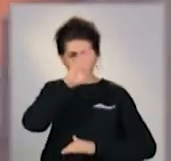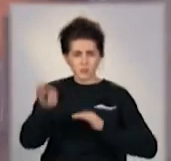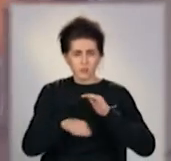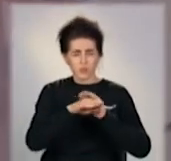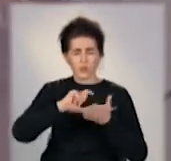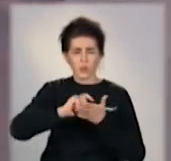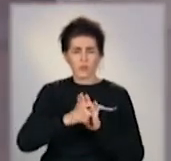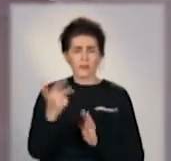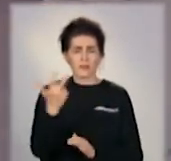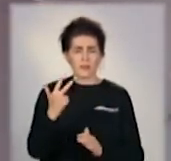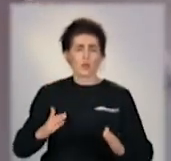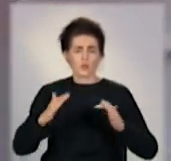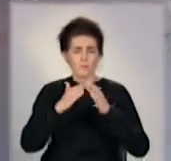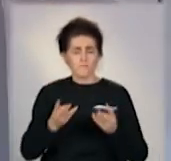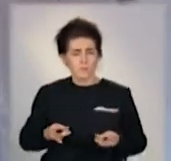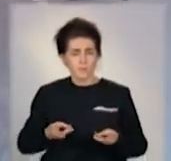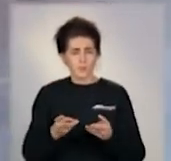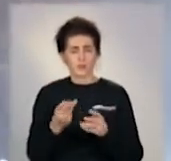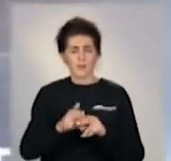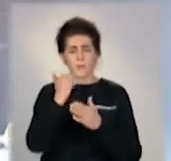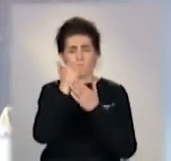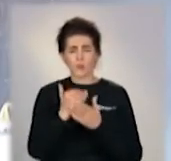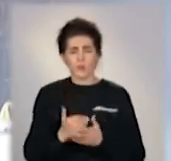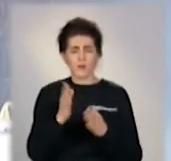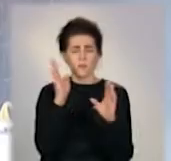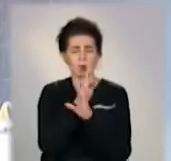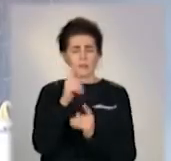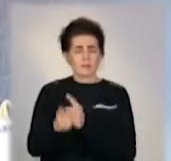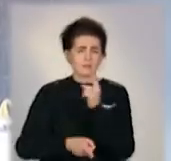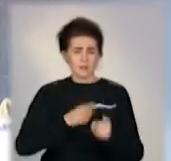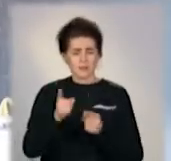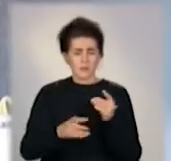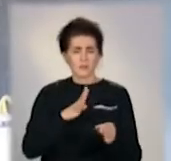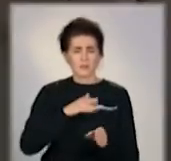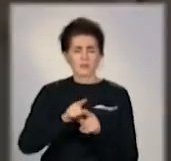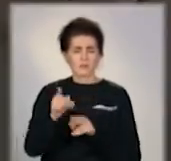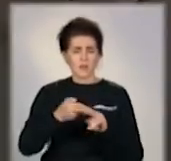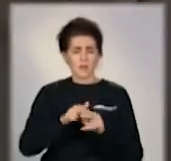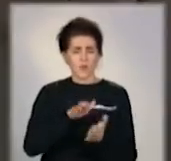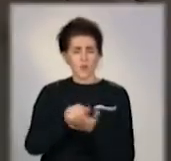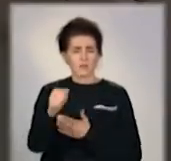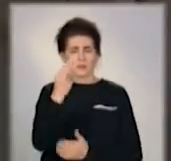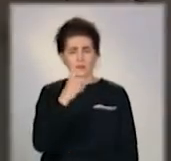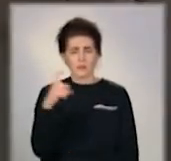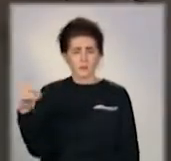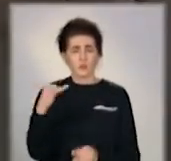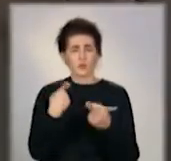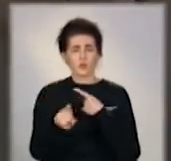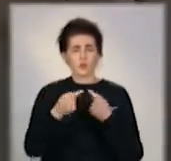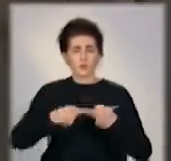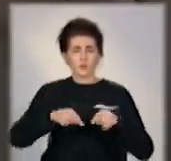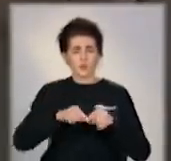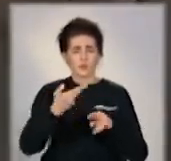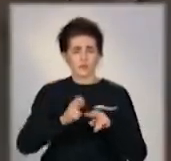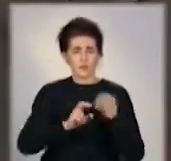третєю доминої печі. Крім цього, проєкти з екологічної модернізації виконали у конверторному цеху та на інших ділянках виробничих